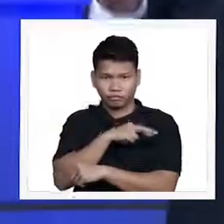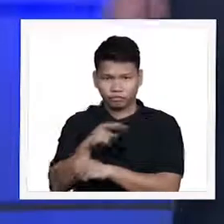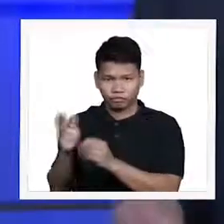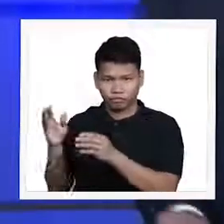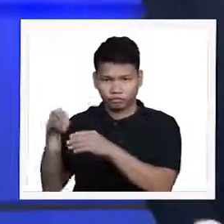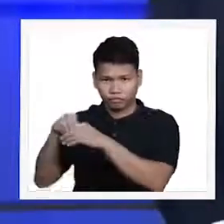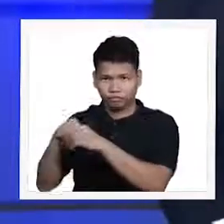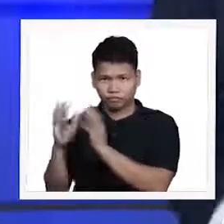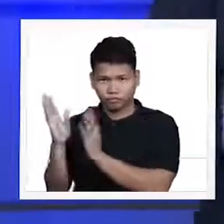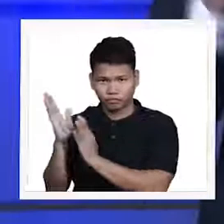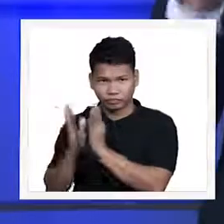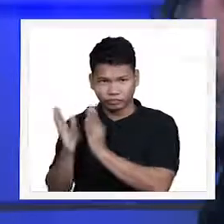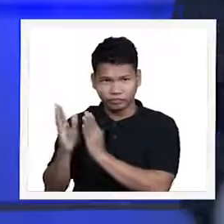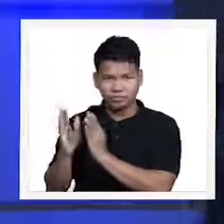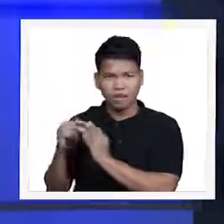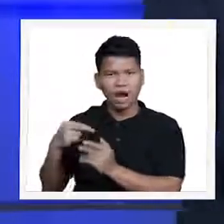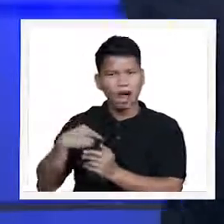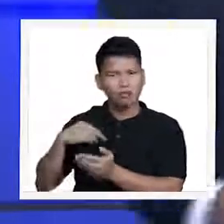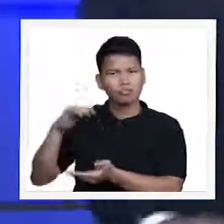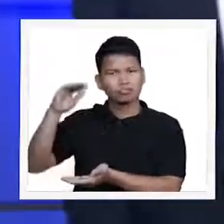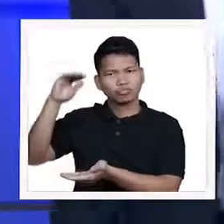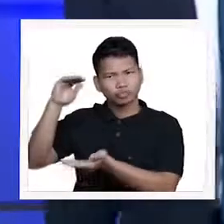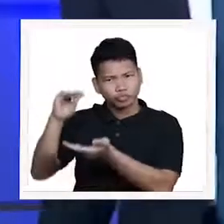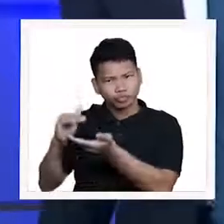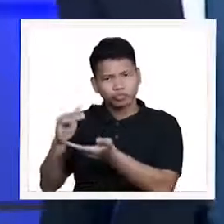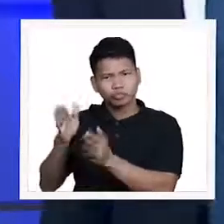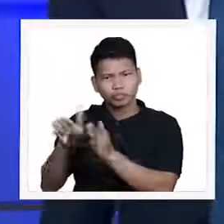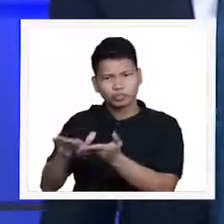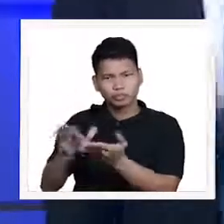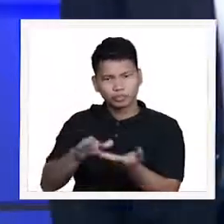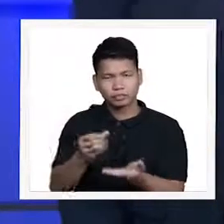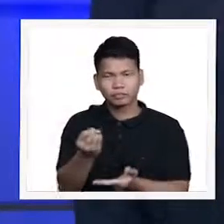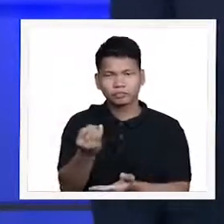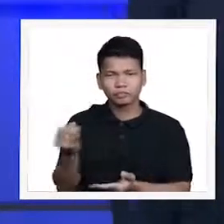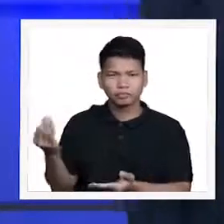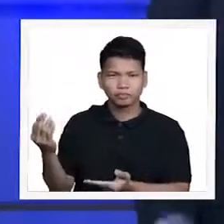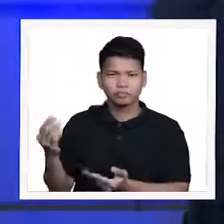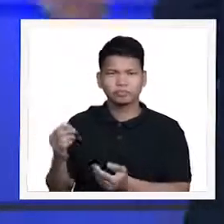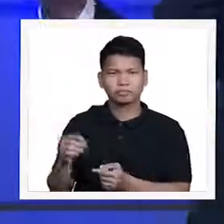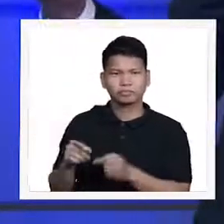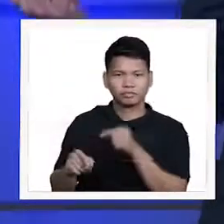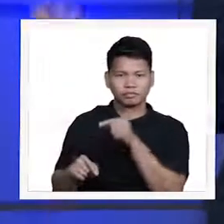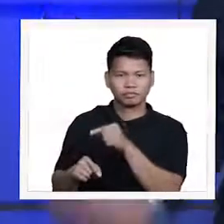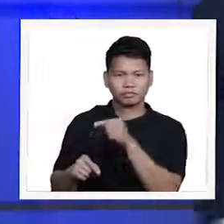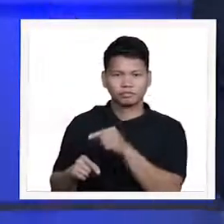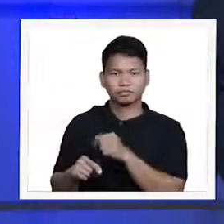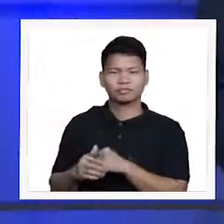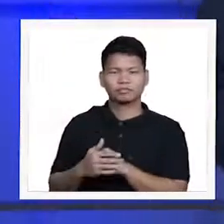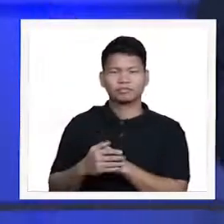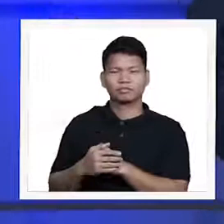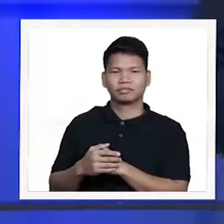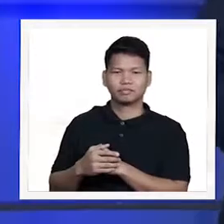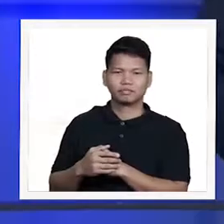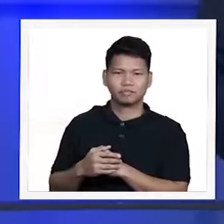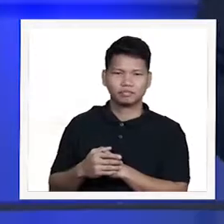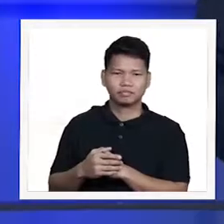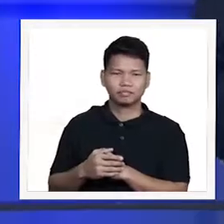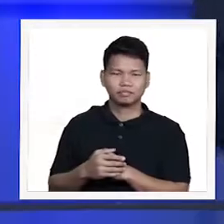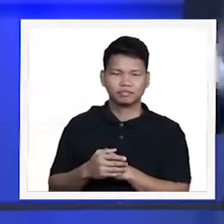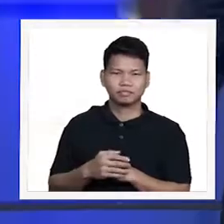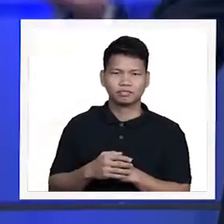mortality rate compared to those who don't attend religious services.